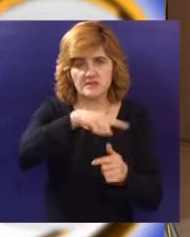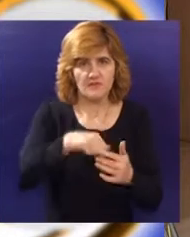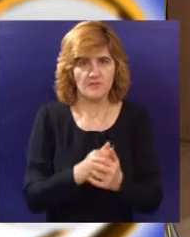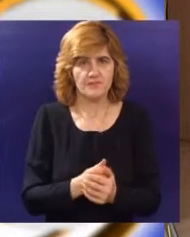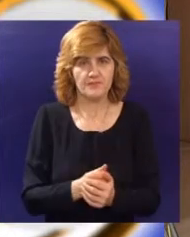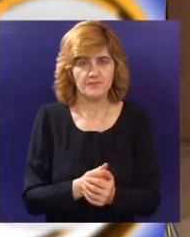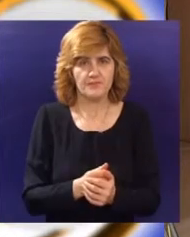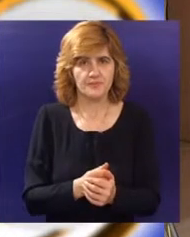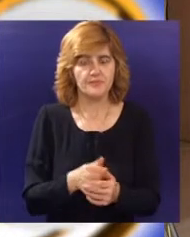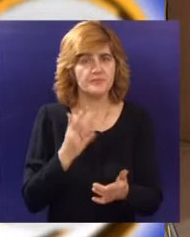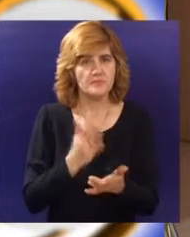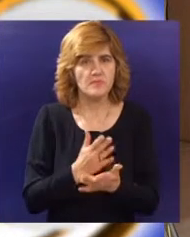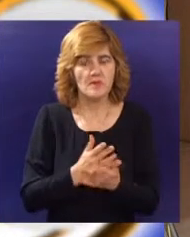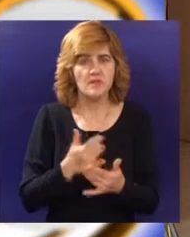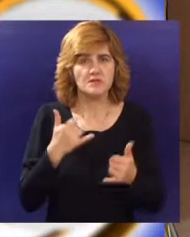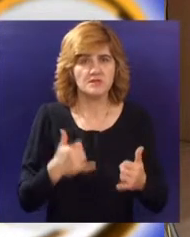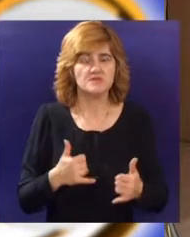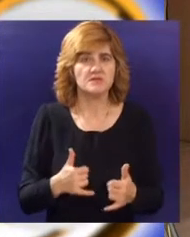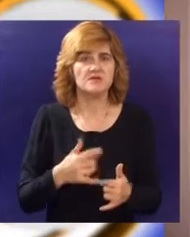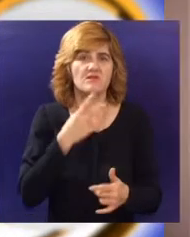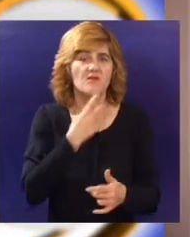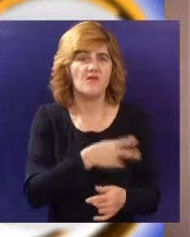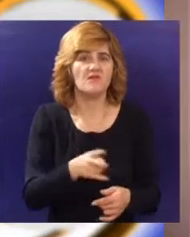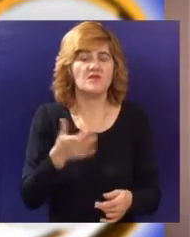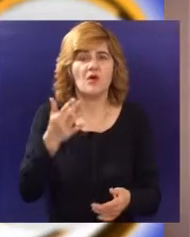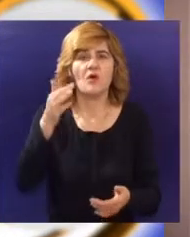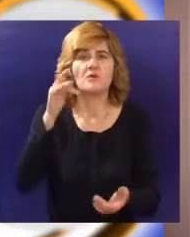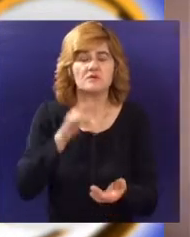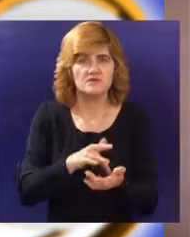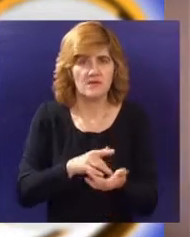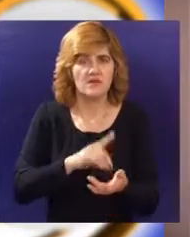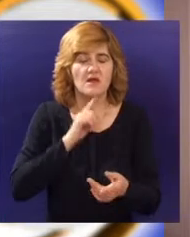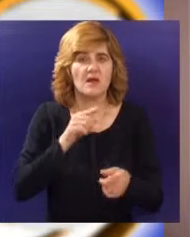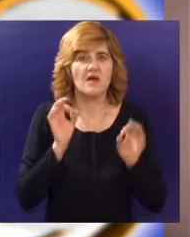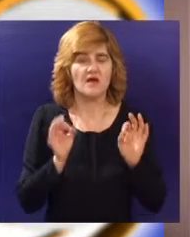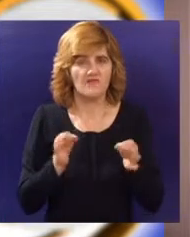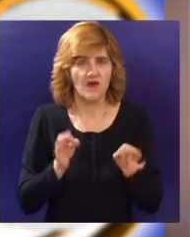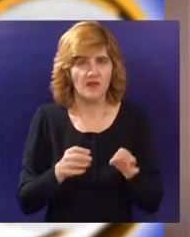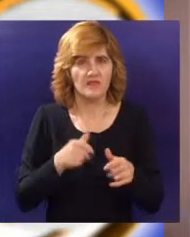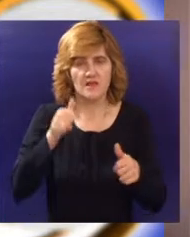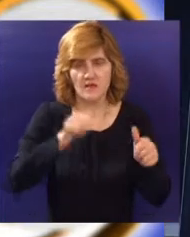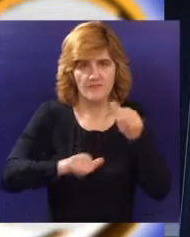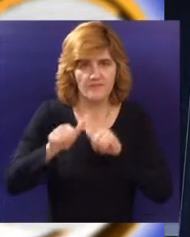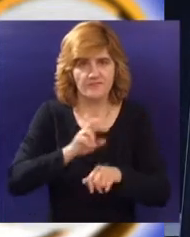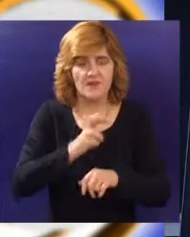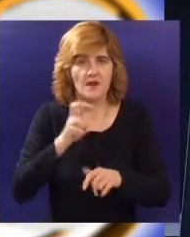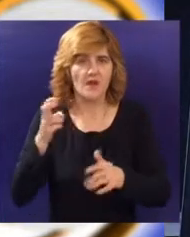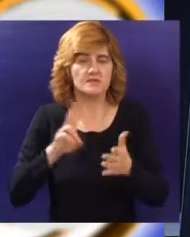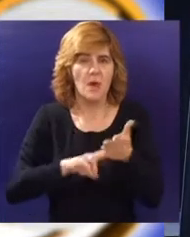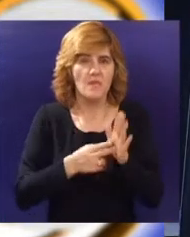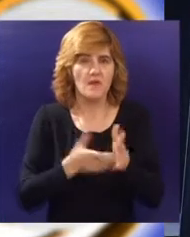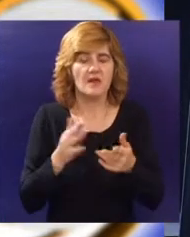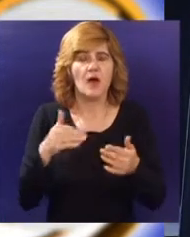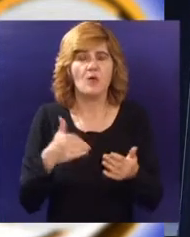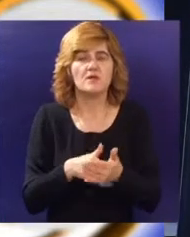okviru projekta biće urađena analiza trenutne raspoređenosti logističkih centara i njihovih kapaciteta, kao i analiza postojećih planova za izgradnju